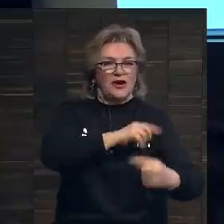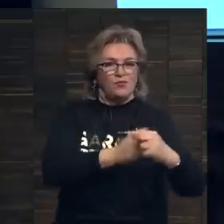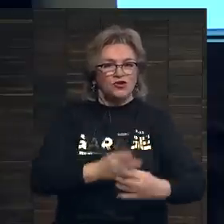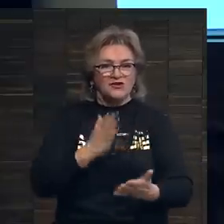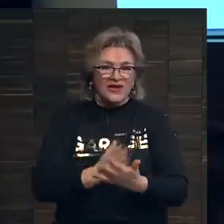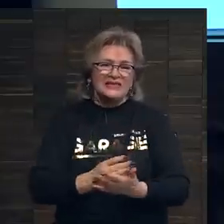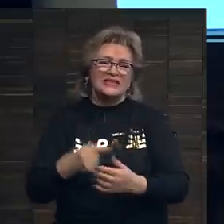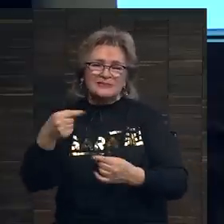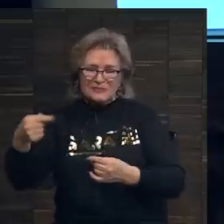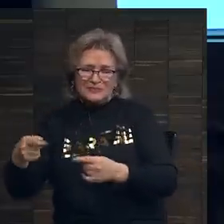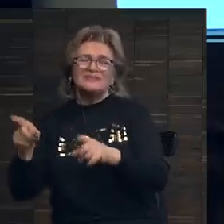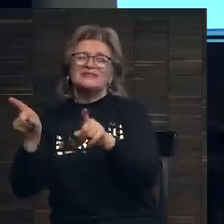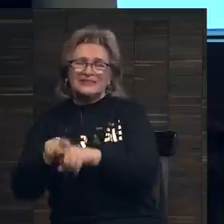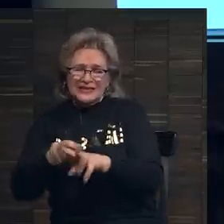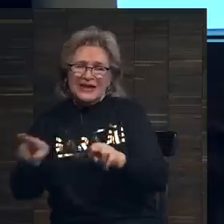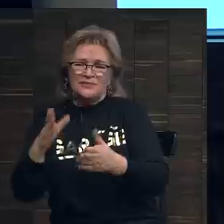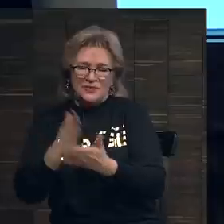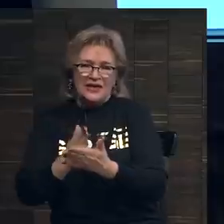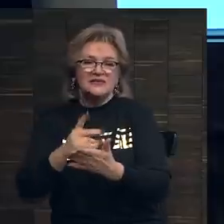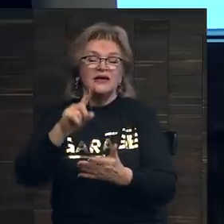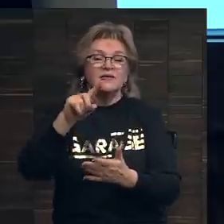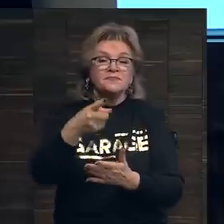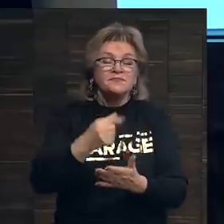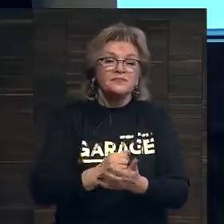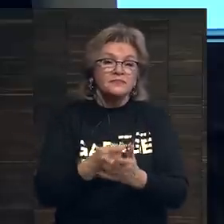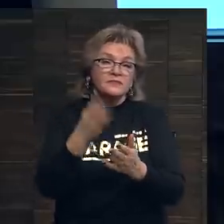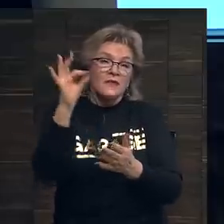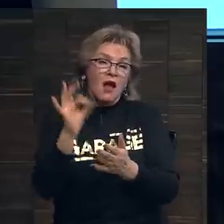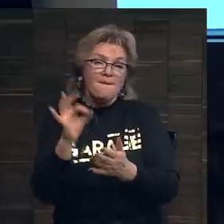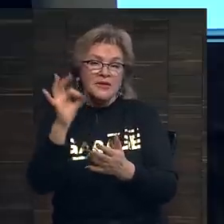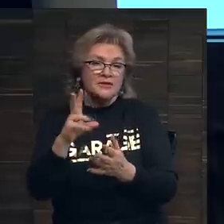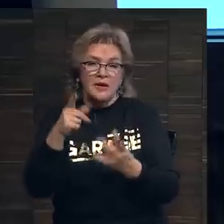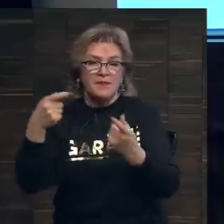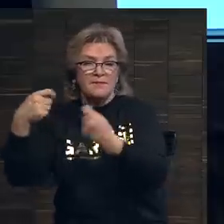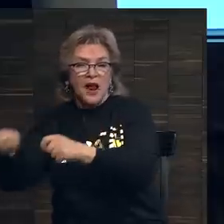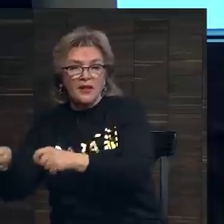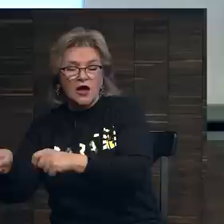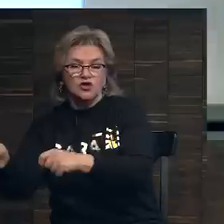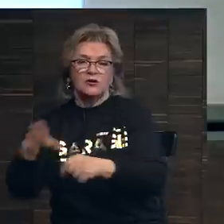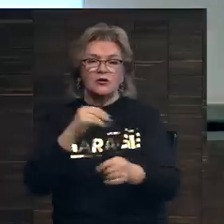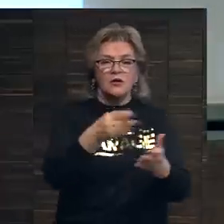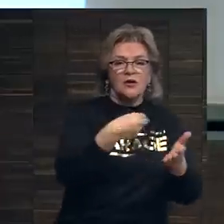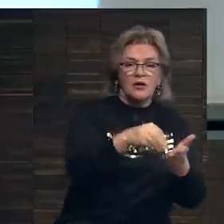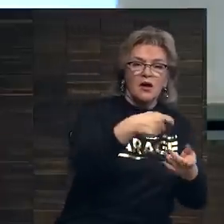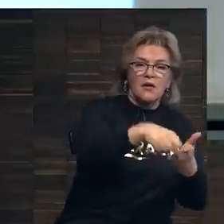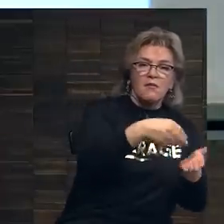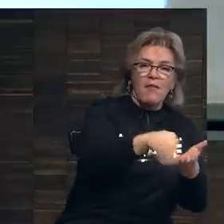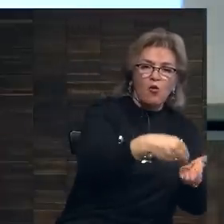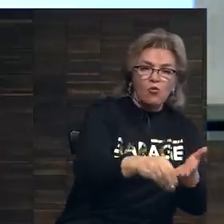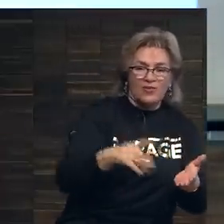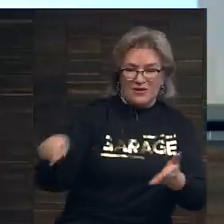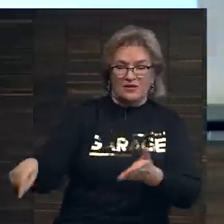Издержки также. Ведь комиссия при продаже и покупке на аукционе может быть довольно высокой,